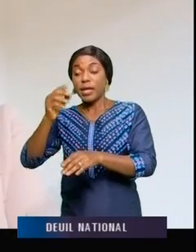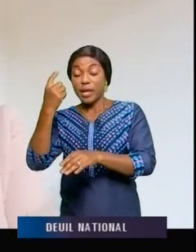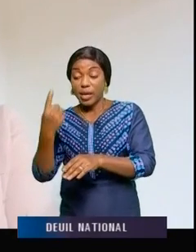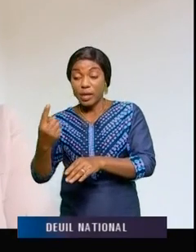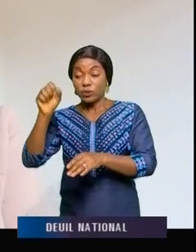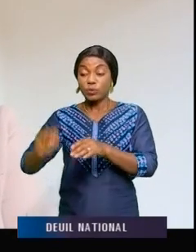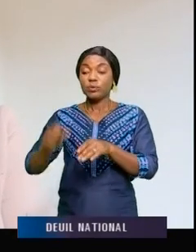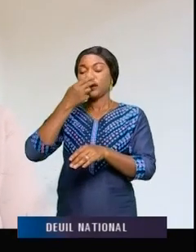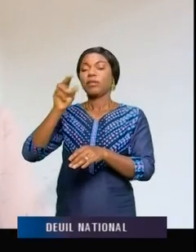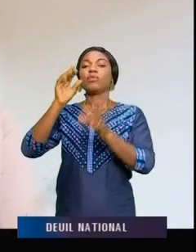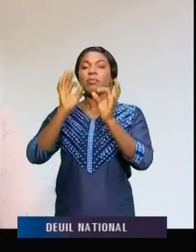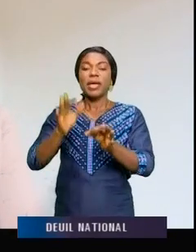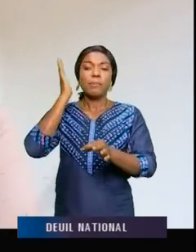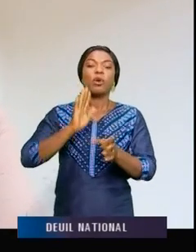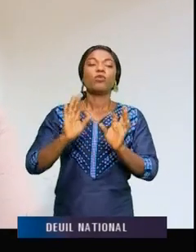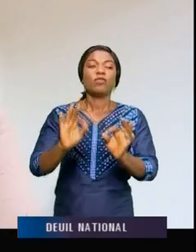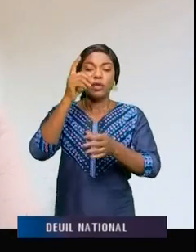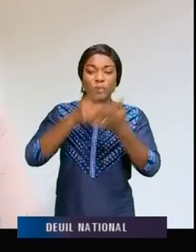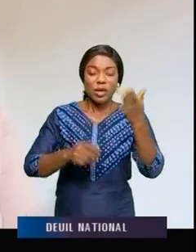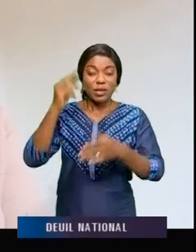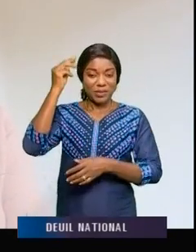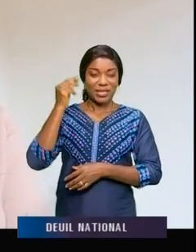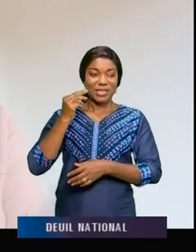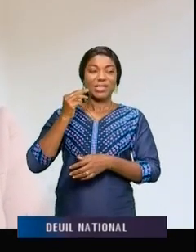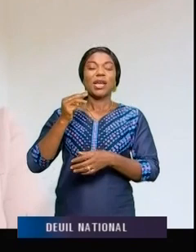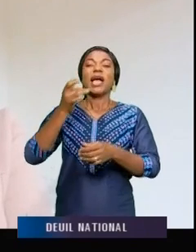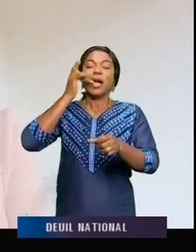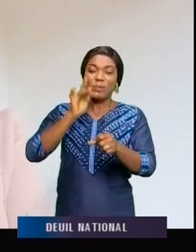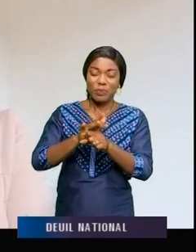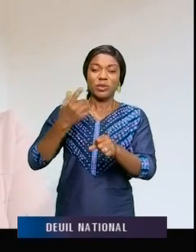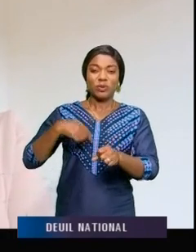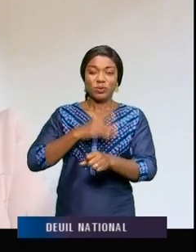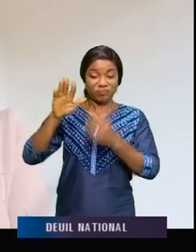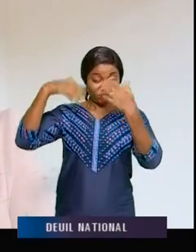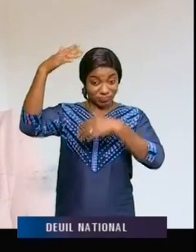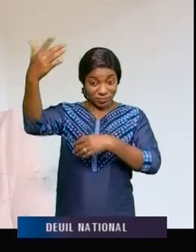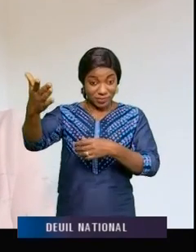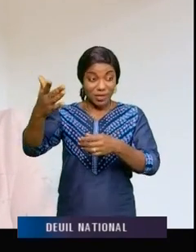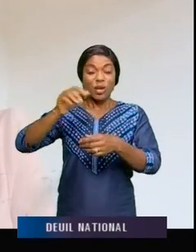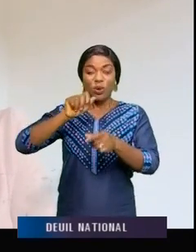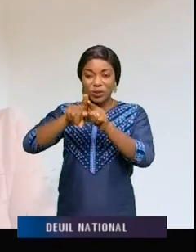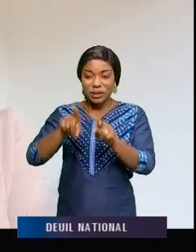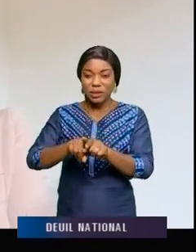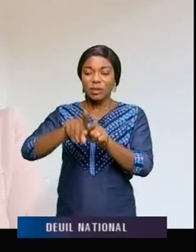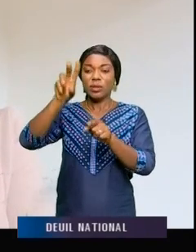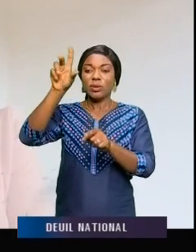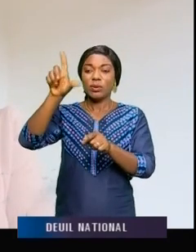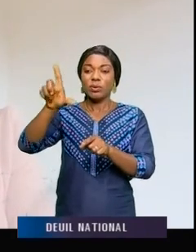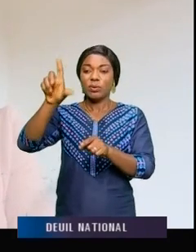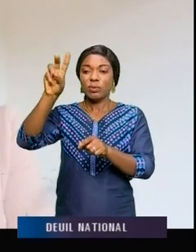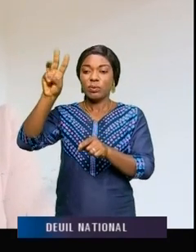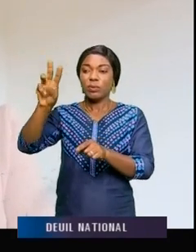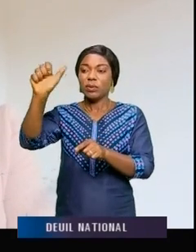Mais la bonne nouvelle, c'est que le ministre nous a promis que dans le jour à venir, Walikale sera désenclarée, et ce qui